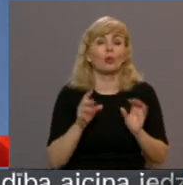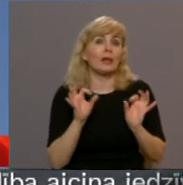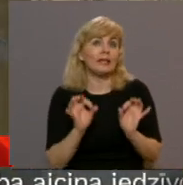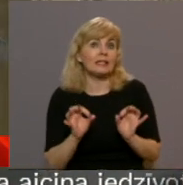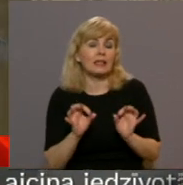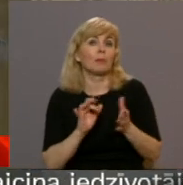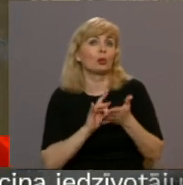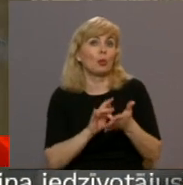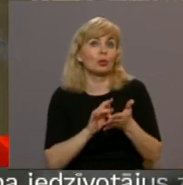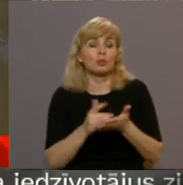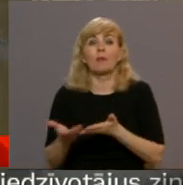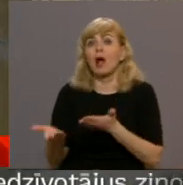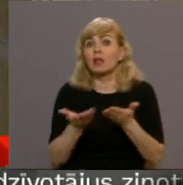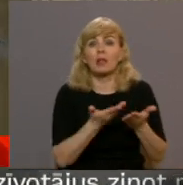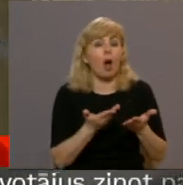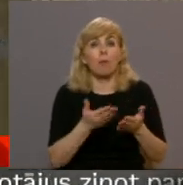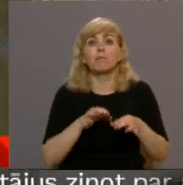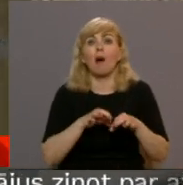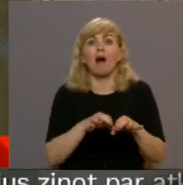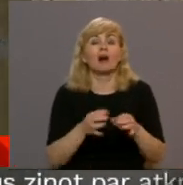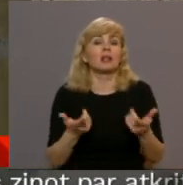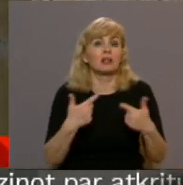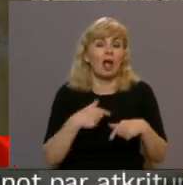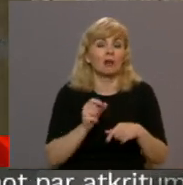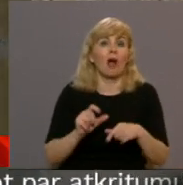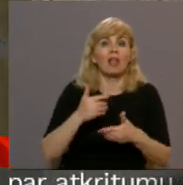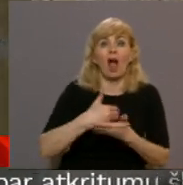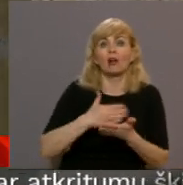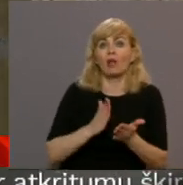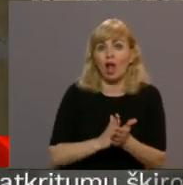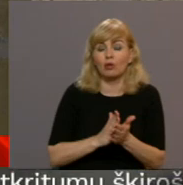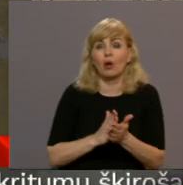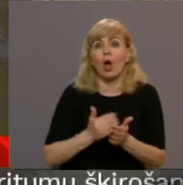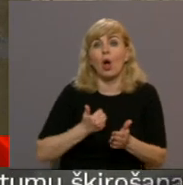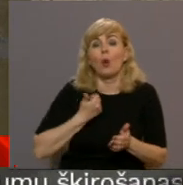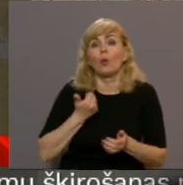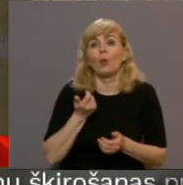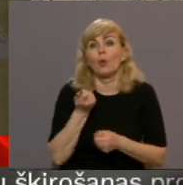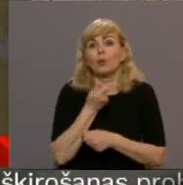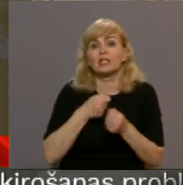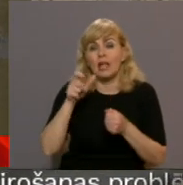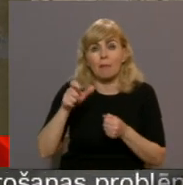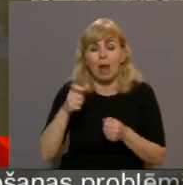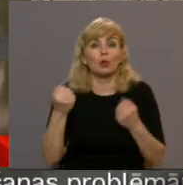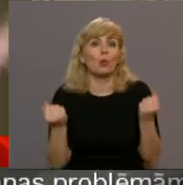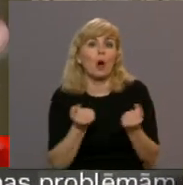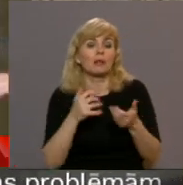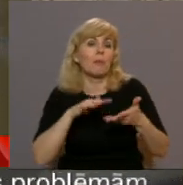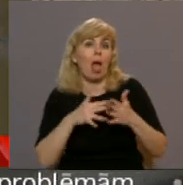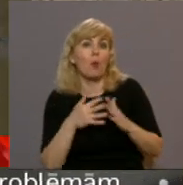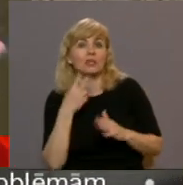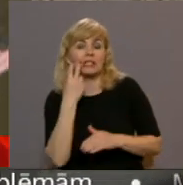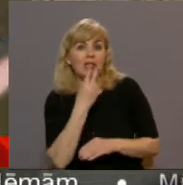tam turistam nav kur šeit pavadīt laiku, jo mums pārsurā lielāko ties uzņēmēji nodarbojās ar lauksaimniecību. Tad